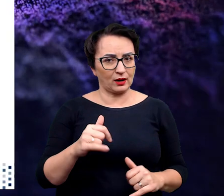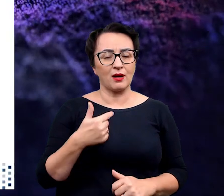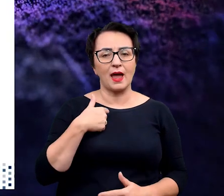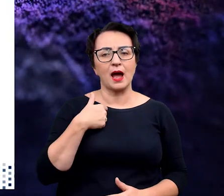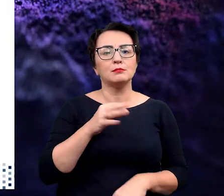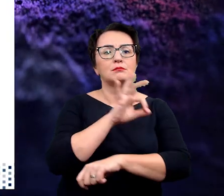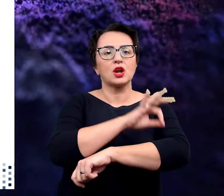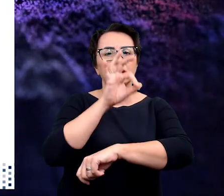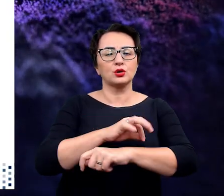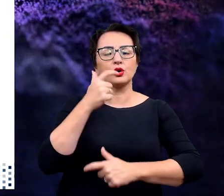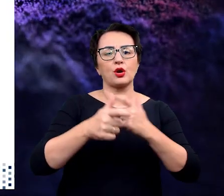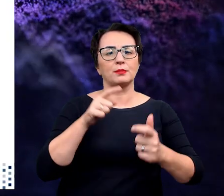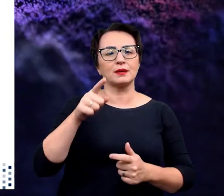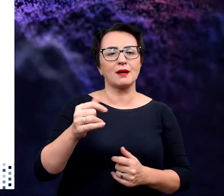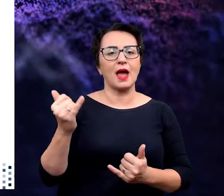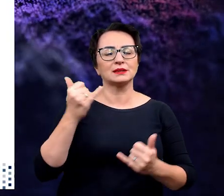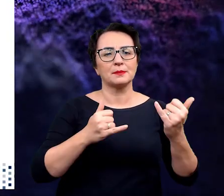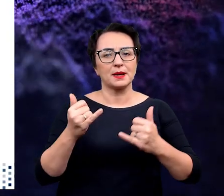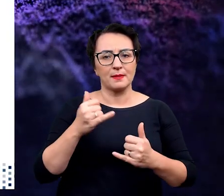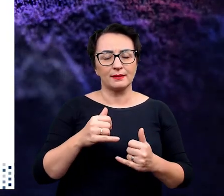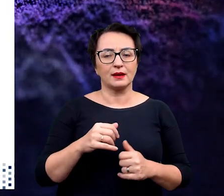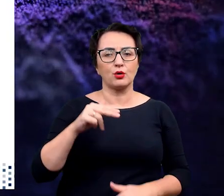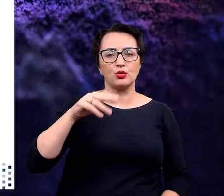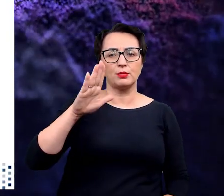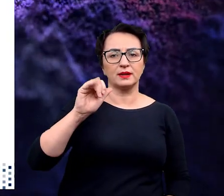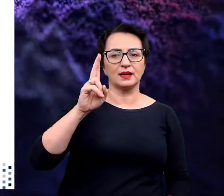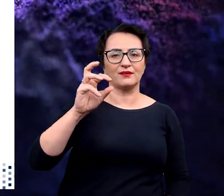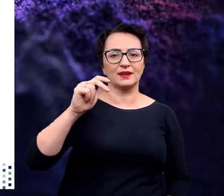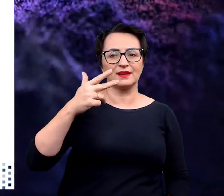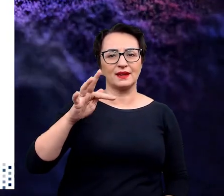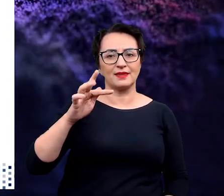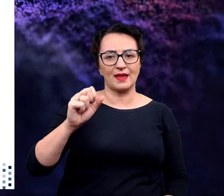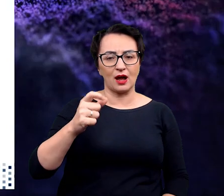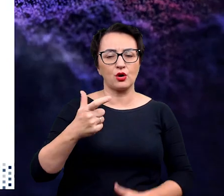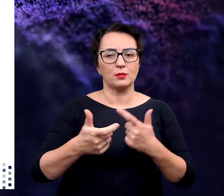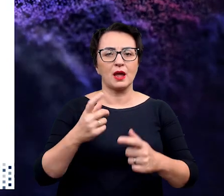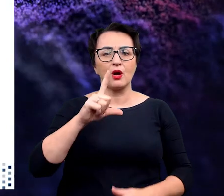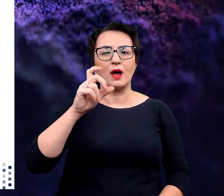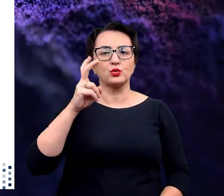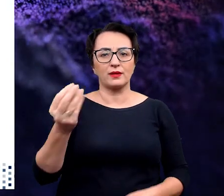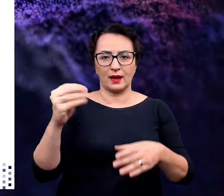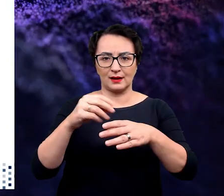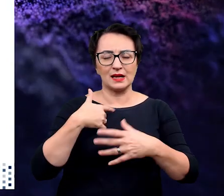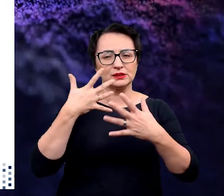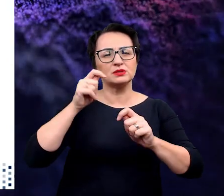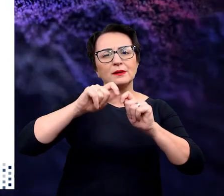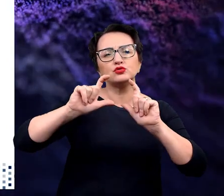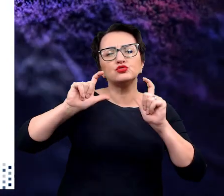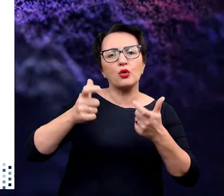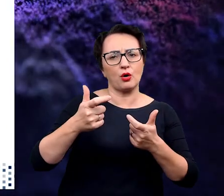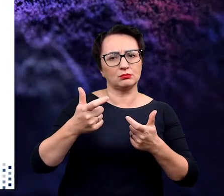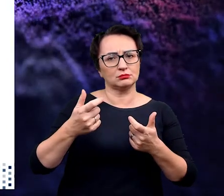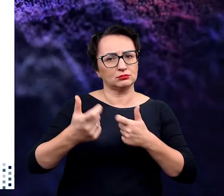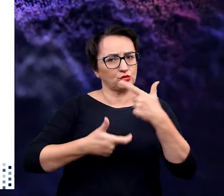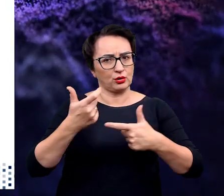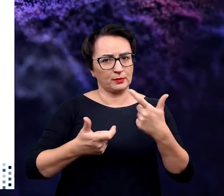zaprojektowałam sobie taki eksperyment, pamiętacie, ubikwityna oznacza ładunek, który będzie tam sortowany. I chciałam sprawdzić, co się